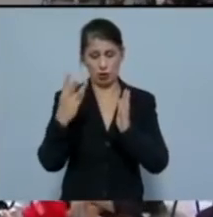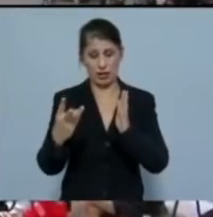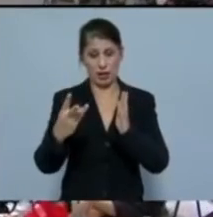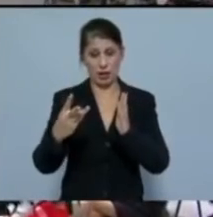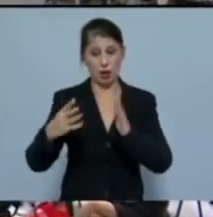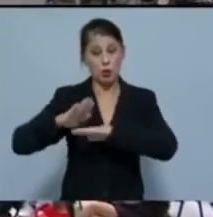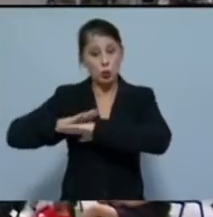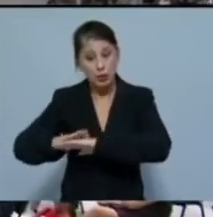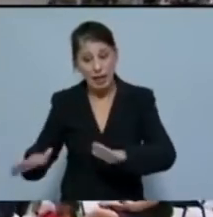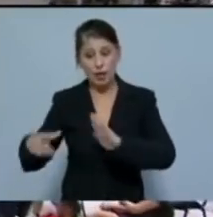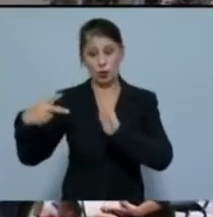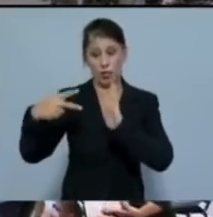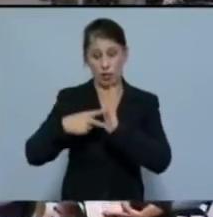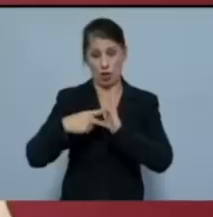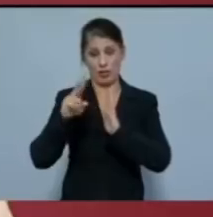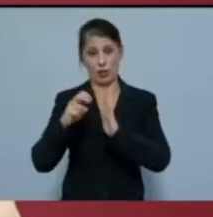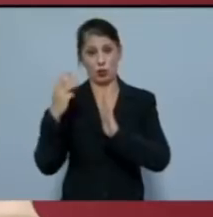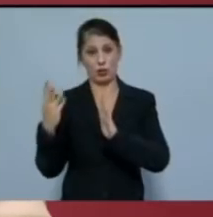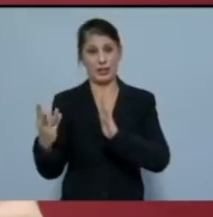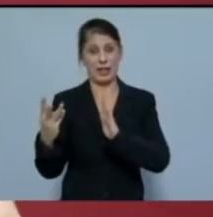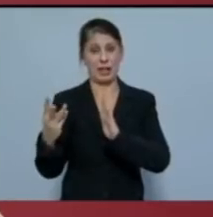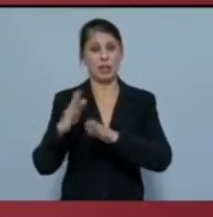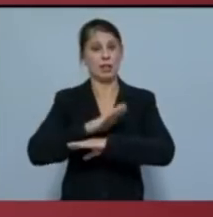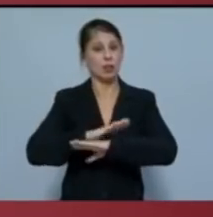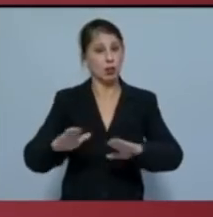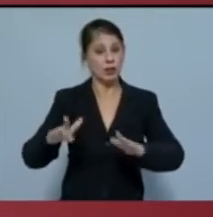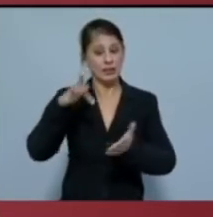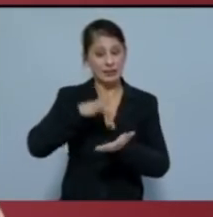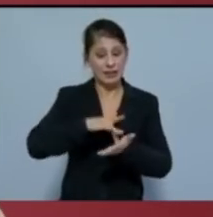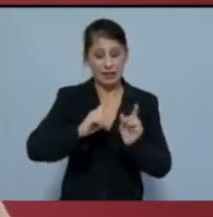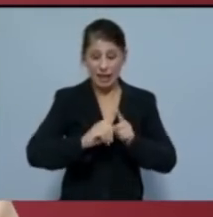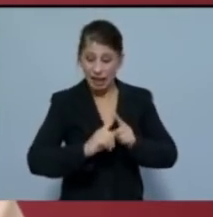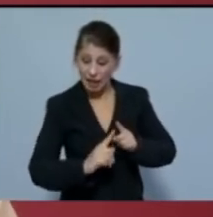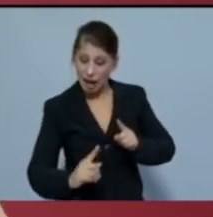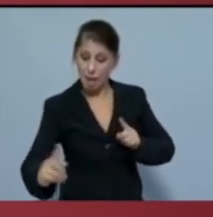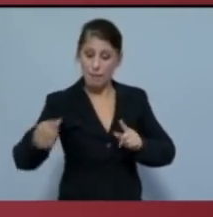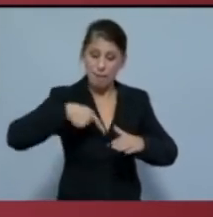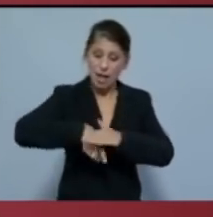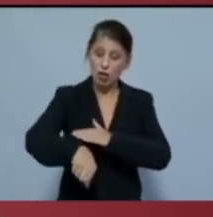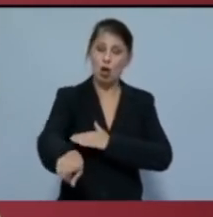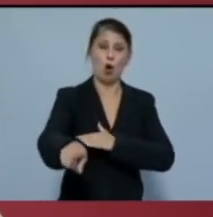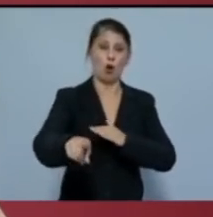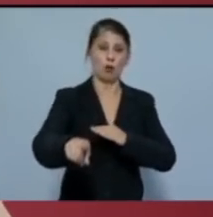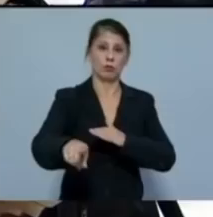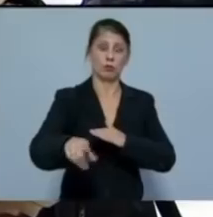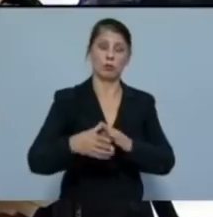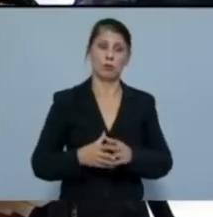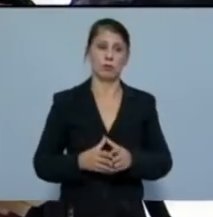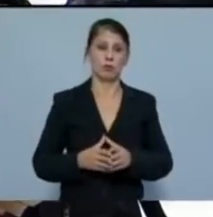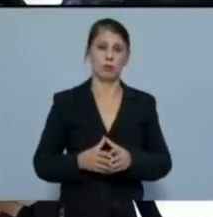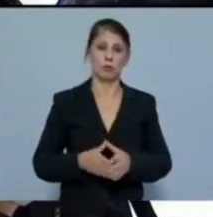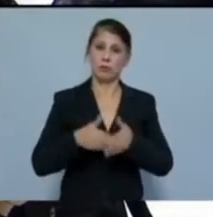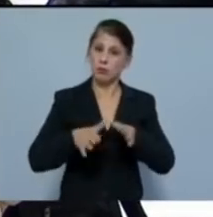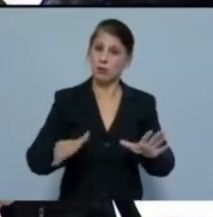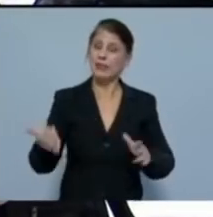τέλη του 2023 της ολοκλήρωσης της κεντρικής γραμμής του Μετρό και την προώθηση της